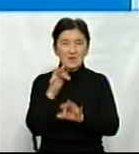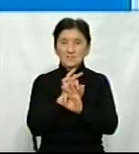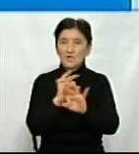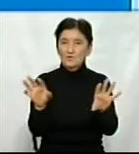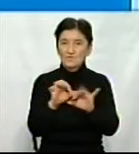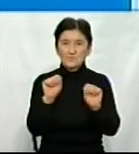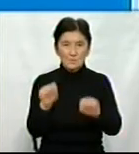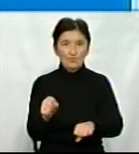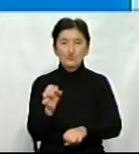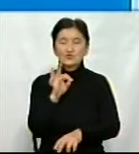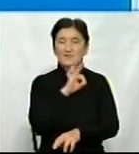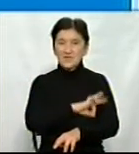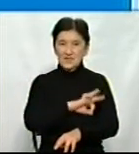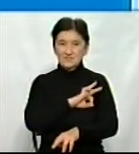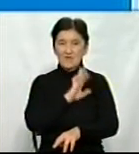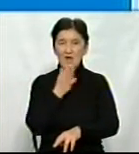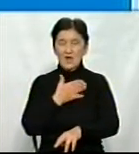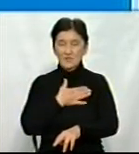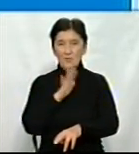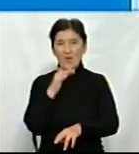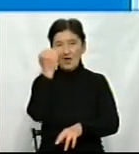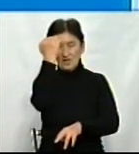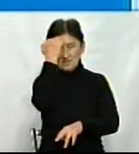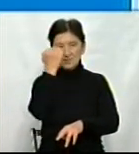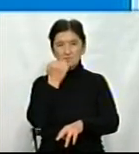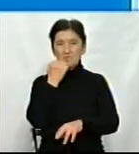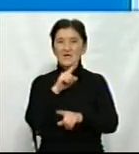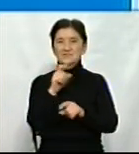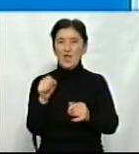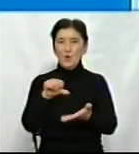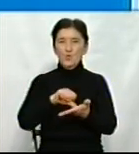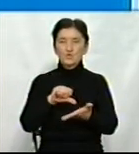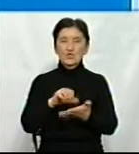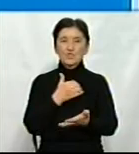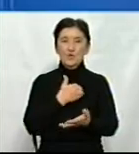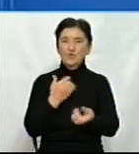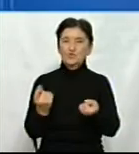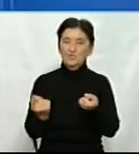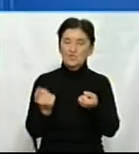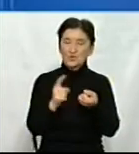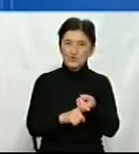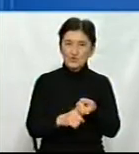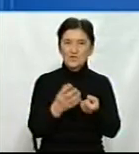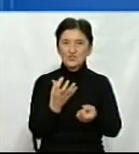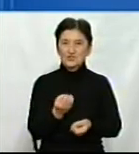можуть скористатися наші козівники. Дуже дякую вам за участь у студії, хочу підключити до нашої розмови ще